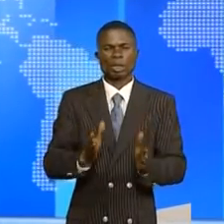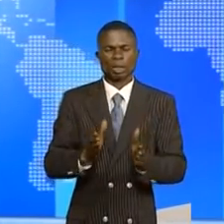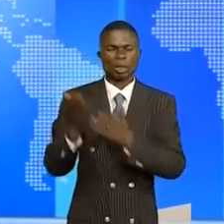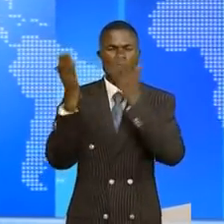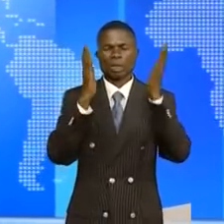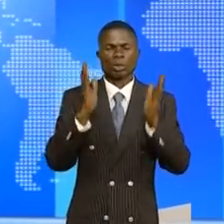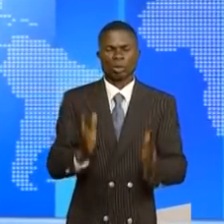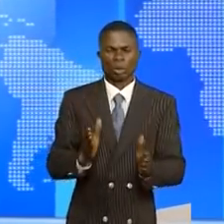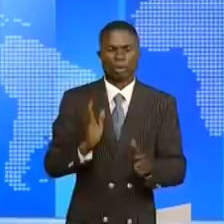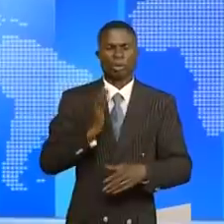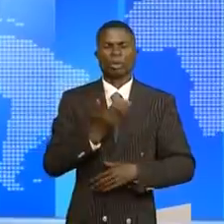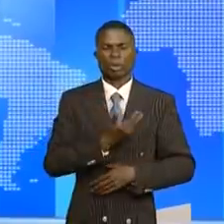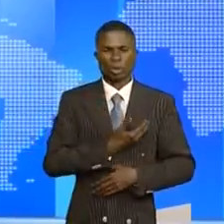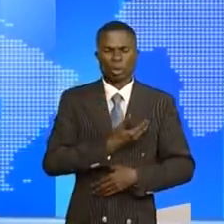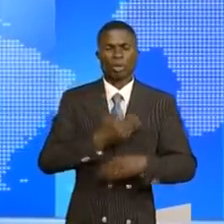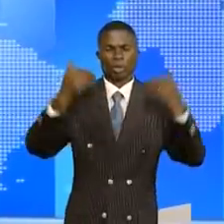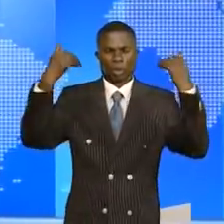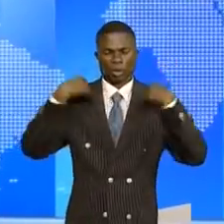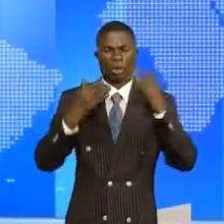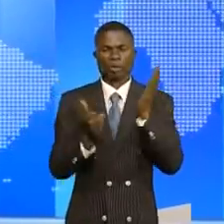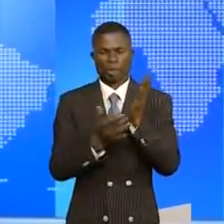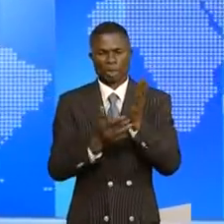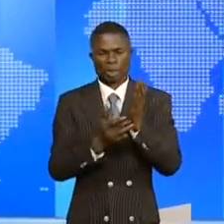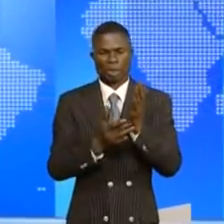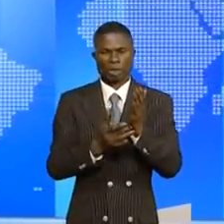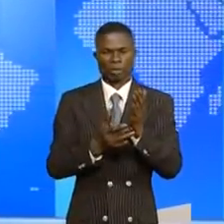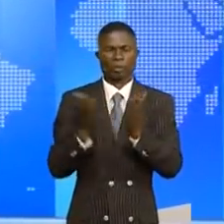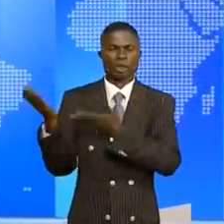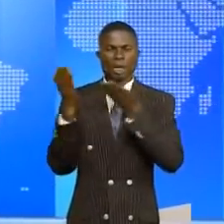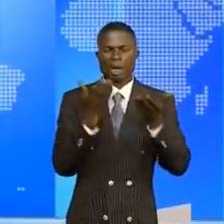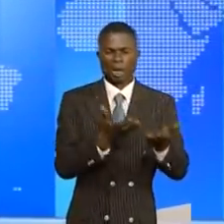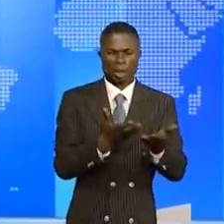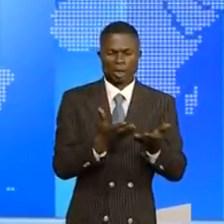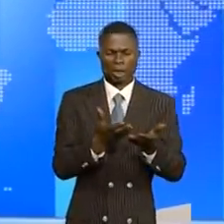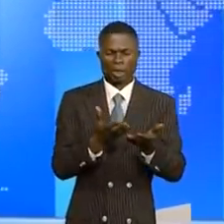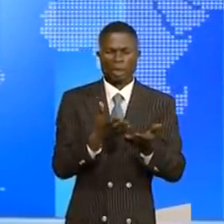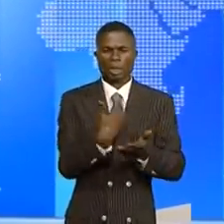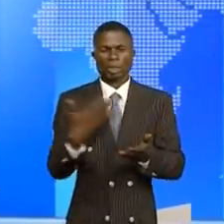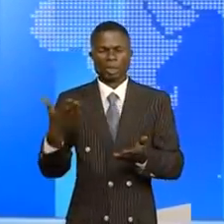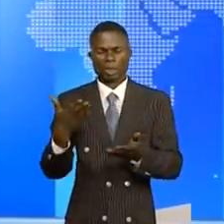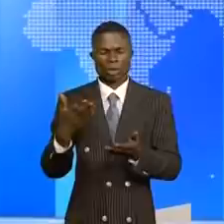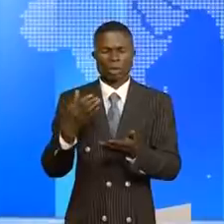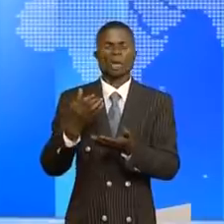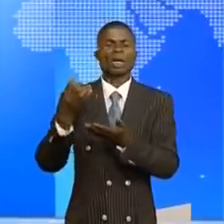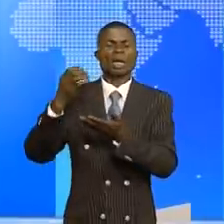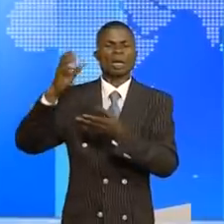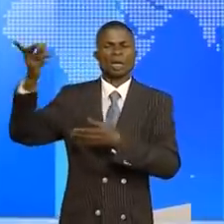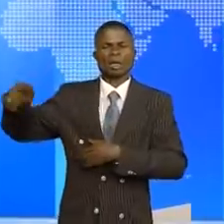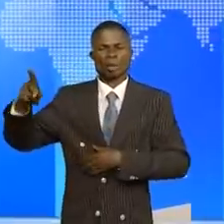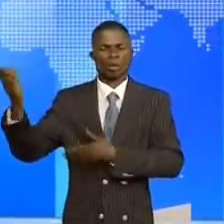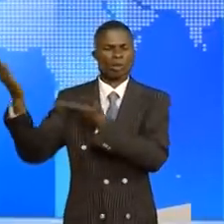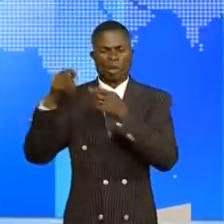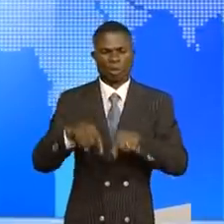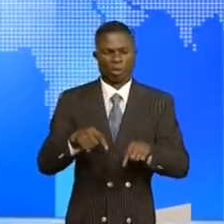Transports, notre tutelle technique, en ramenant aux produits intérieurs bruts, PIB